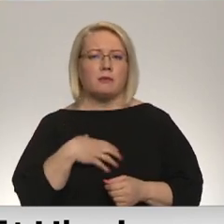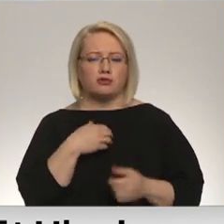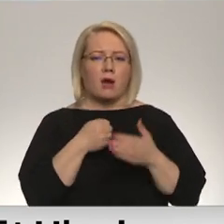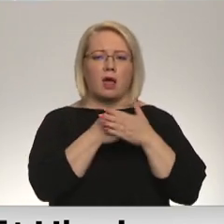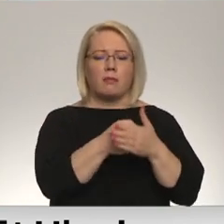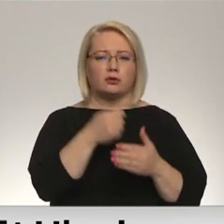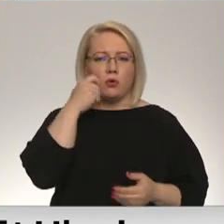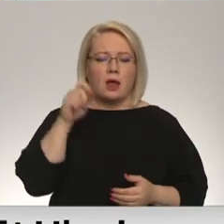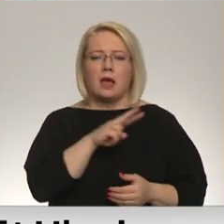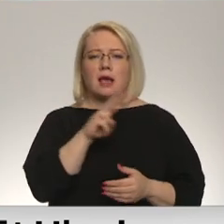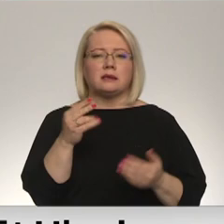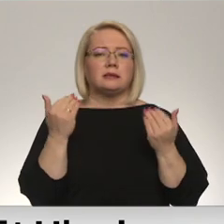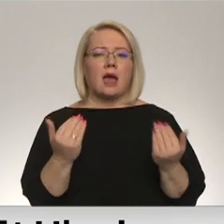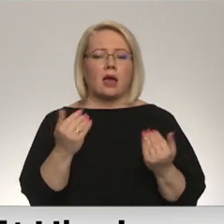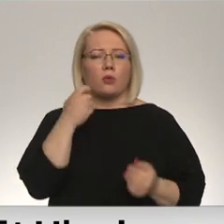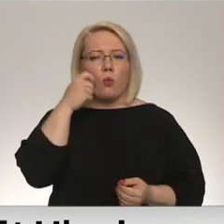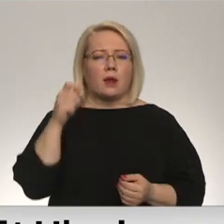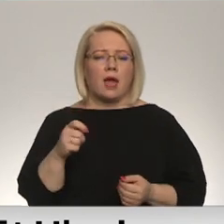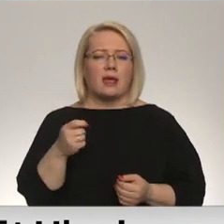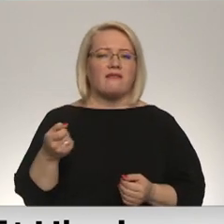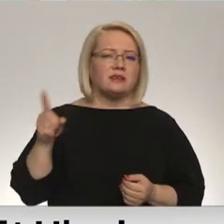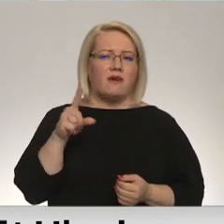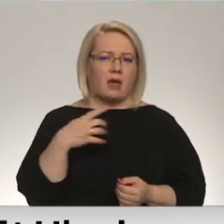Ukrainai? Kas Ukrainai šobrīd visvairāk ir vajadzīgs?